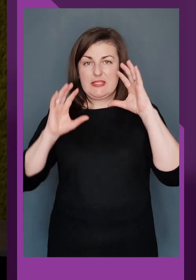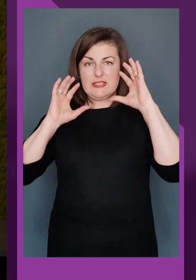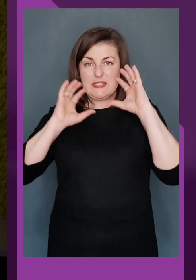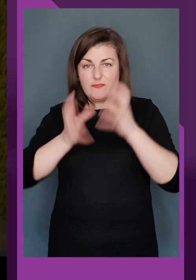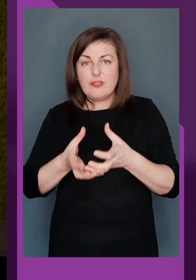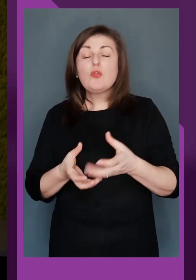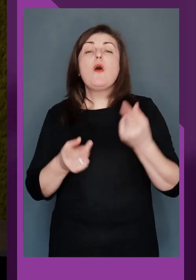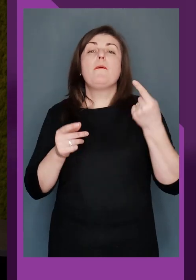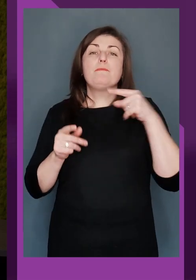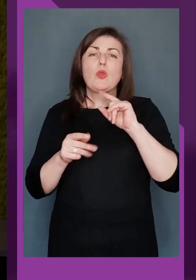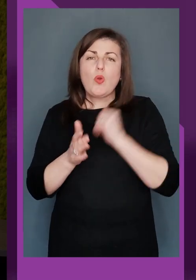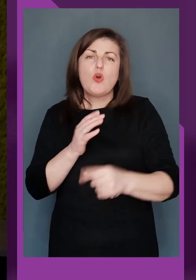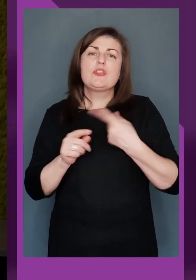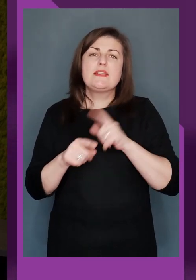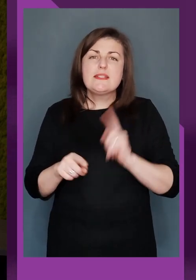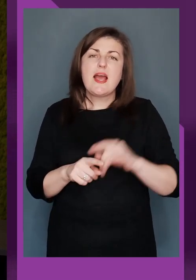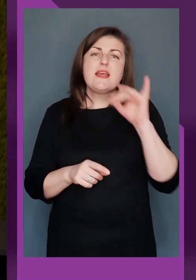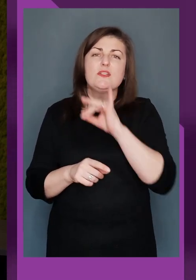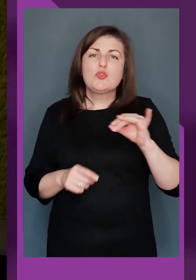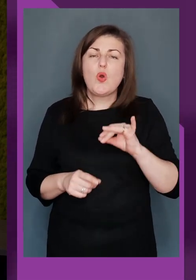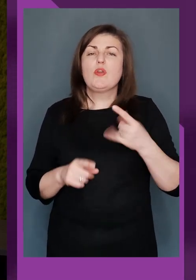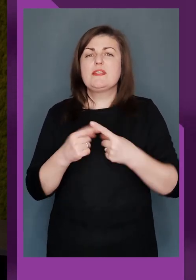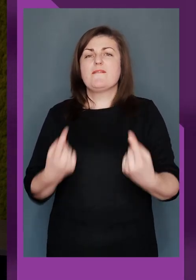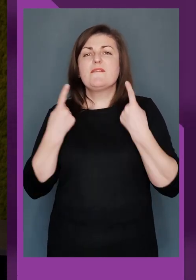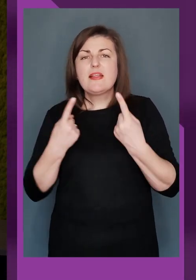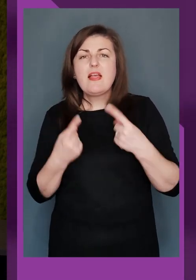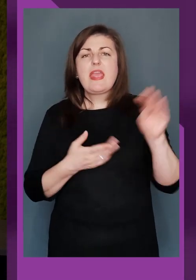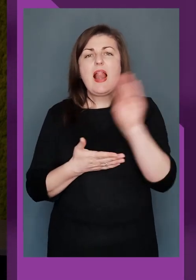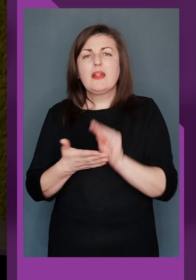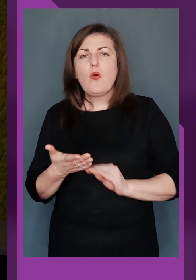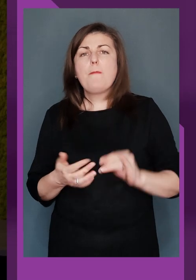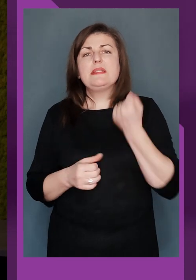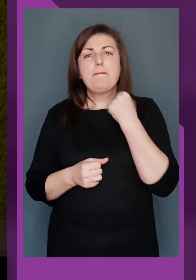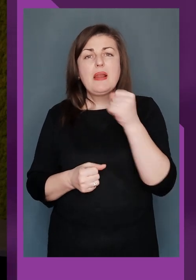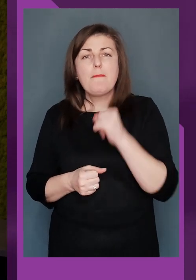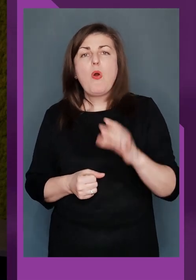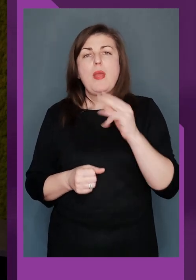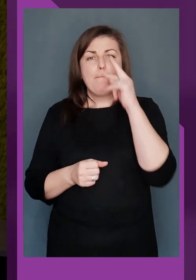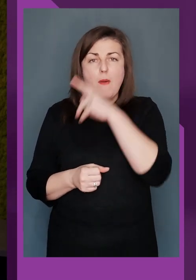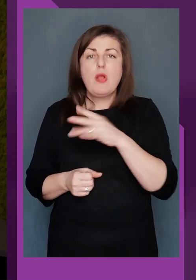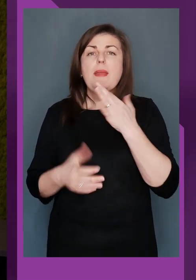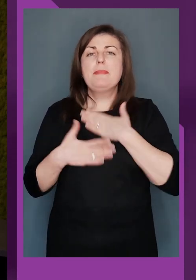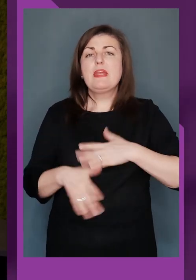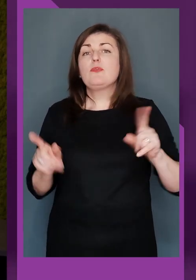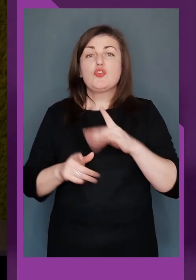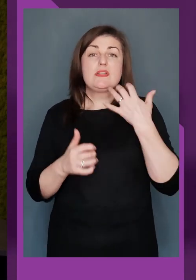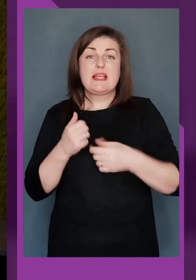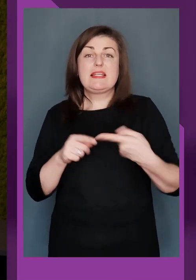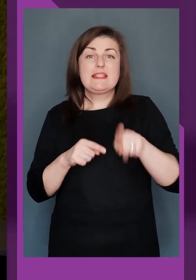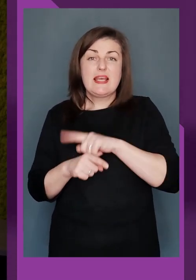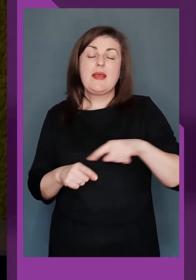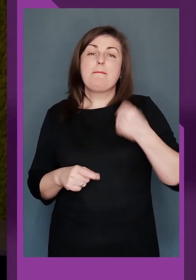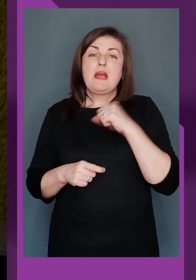Тож, дійсно, кожна ця історія – це великий лютопис і перемог, і помилок. І приємно, що